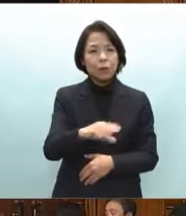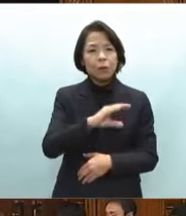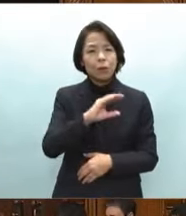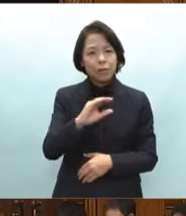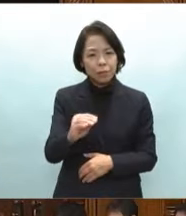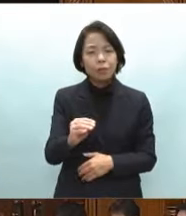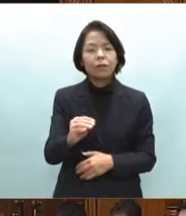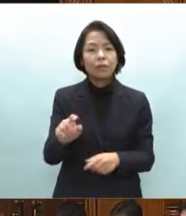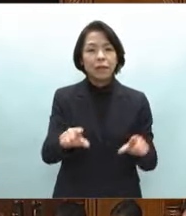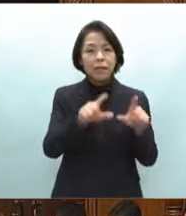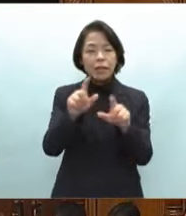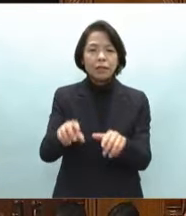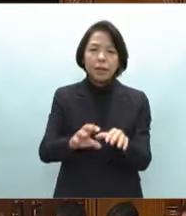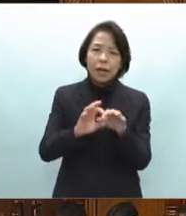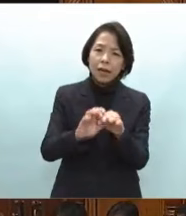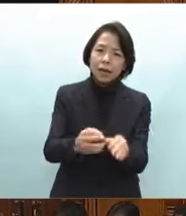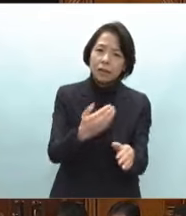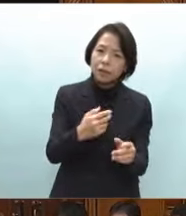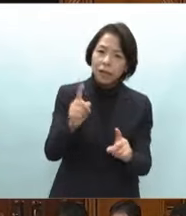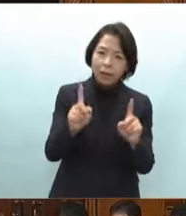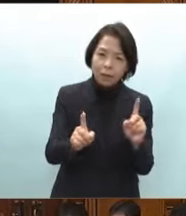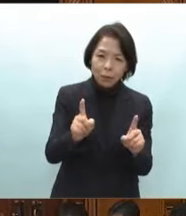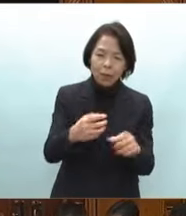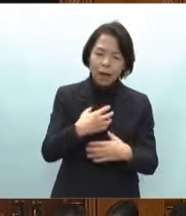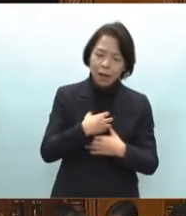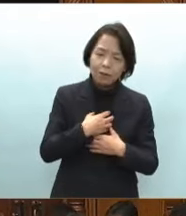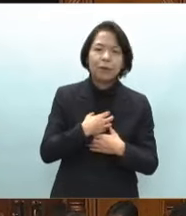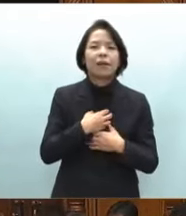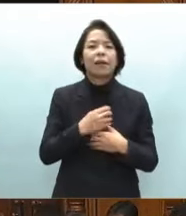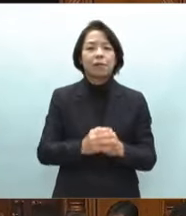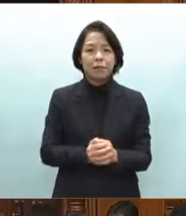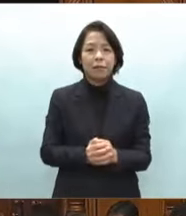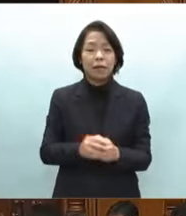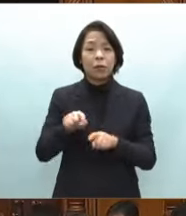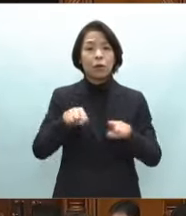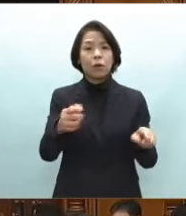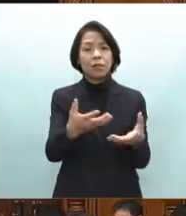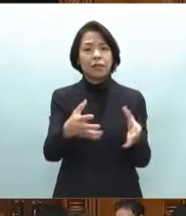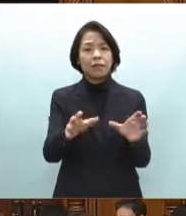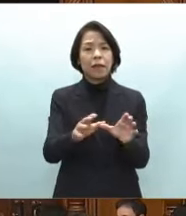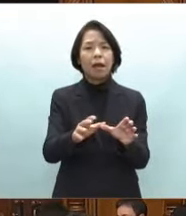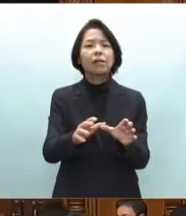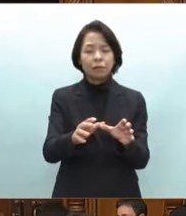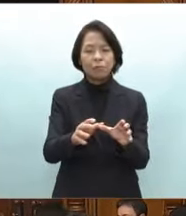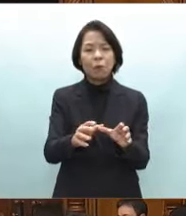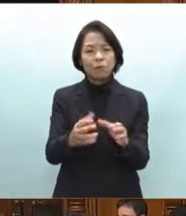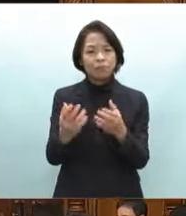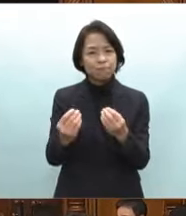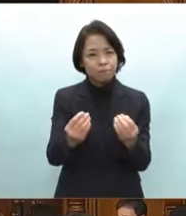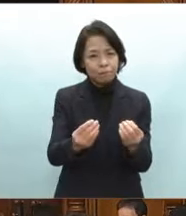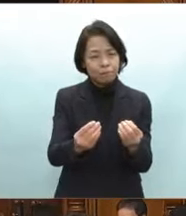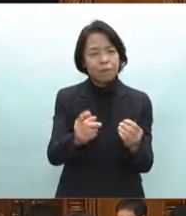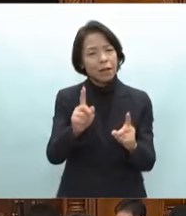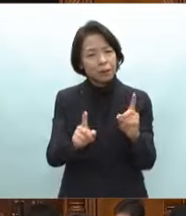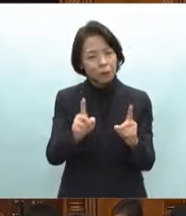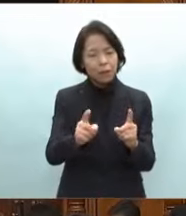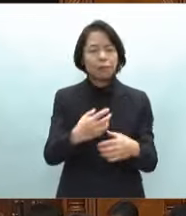み続けることができるかの瀬戸庭にいます自治体も存続の危機に立たされております